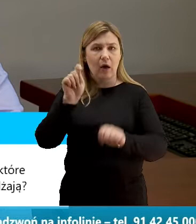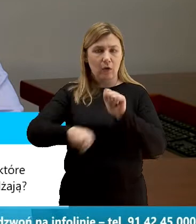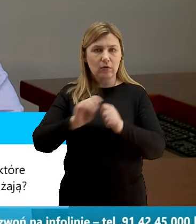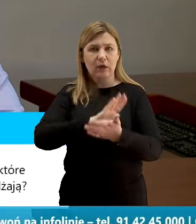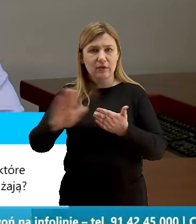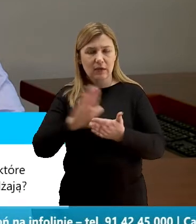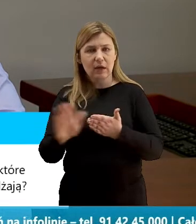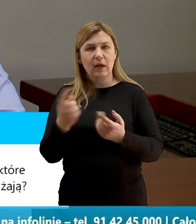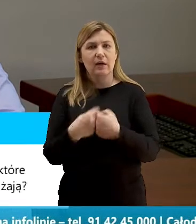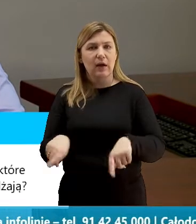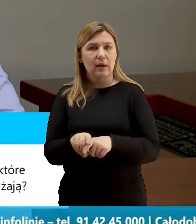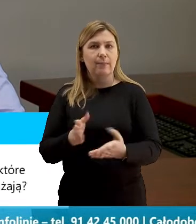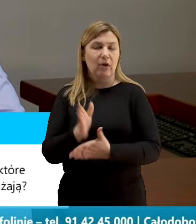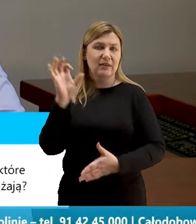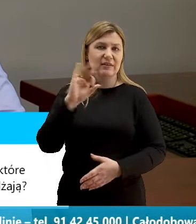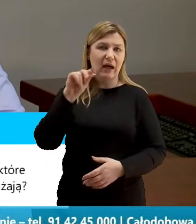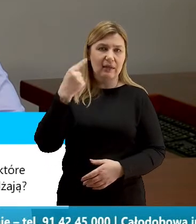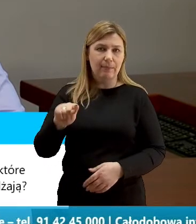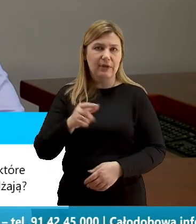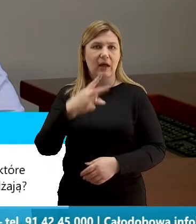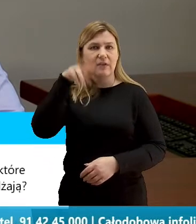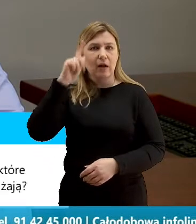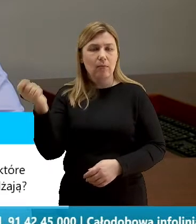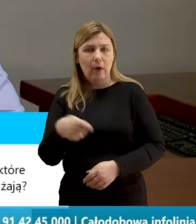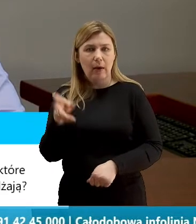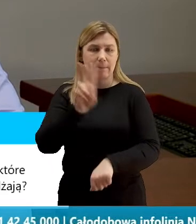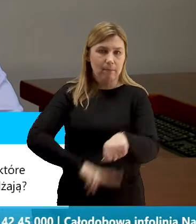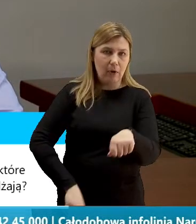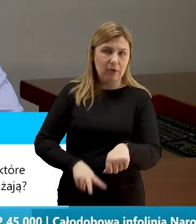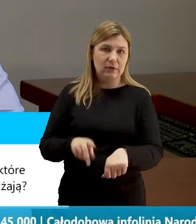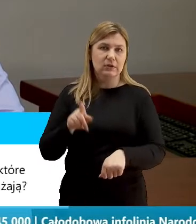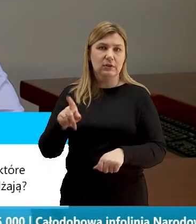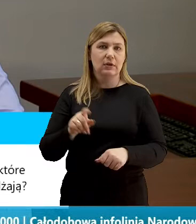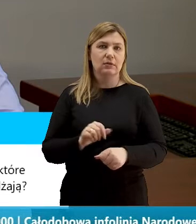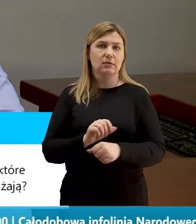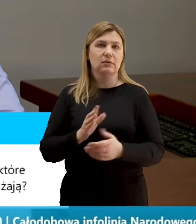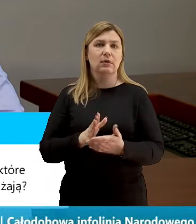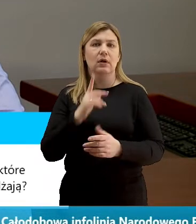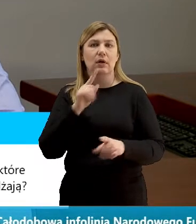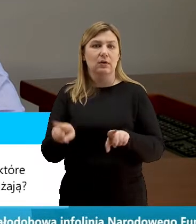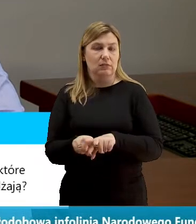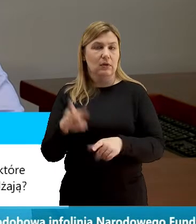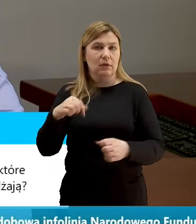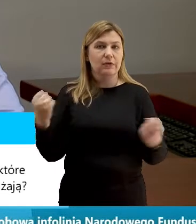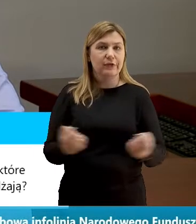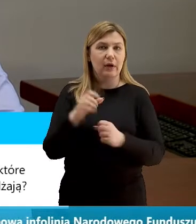przez Sanepid, przez Straż Pożarną, Policję. Funkcjonariusze starają się wyłapywać te osoby, które mają podwyższoną